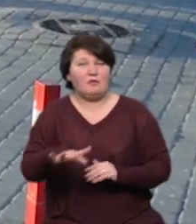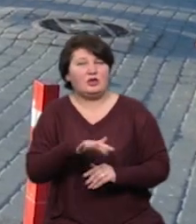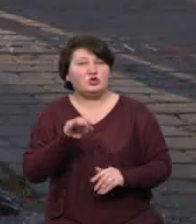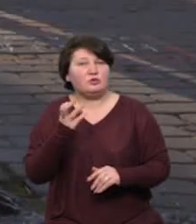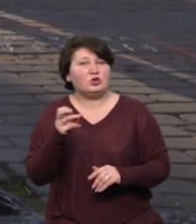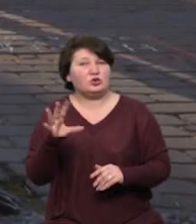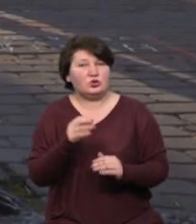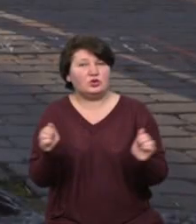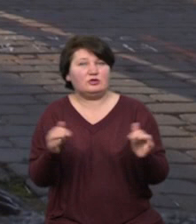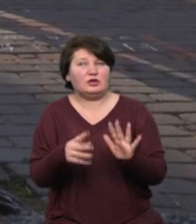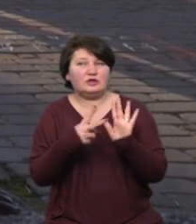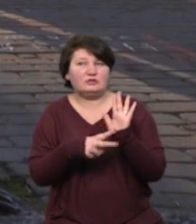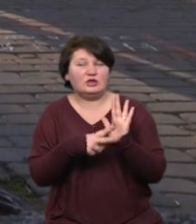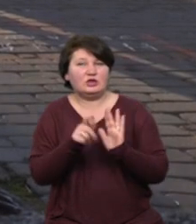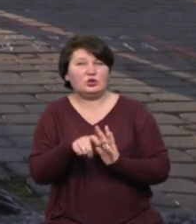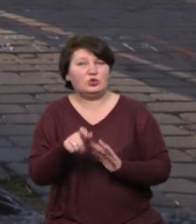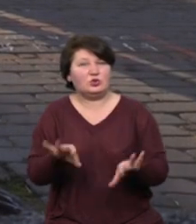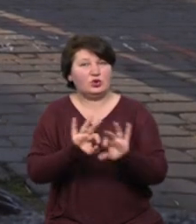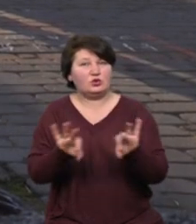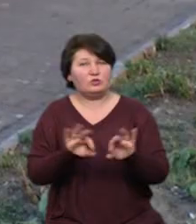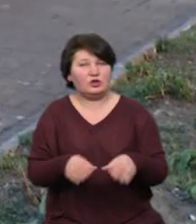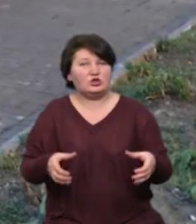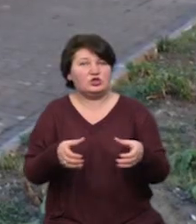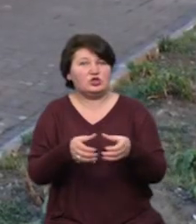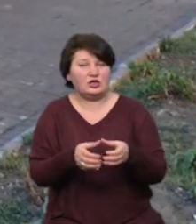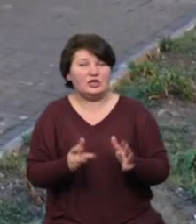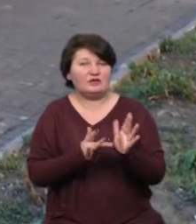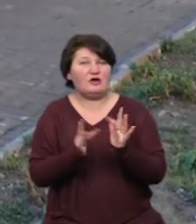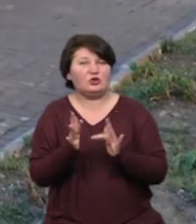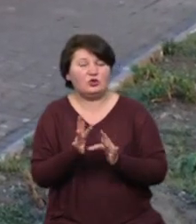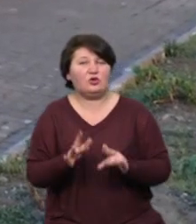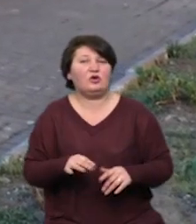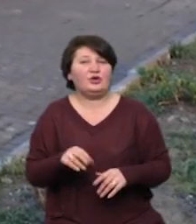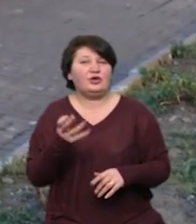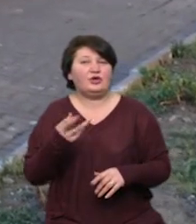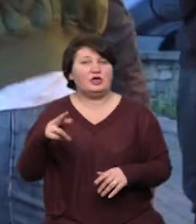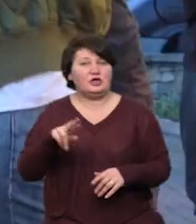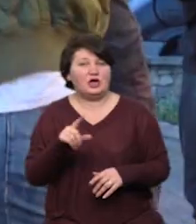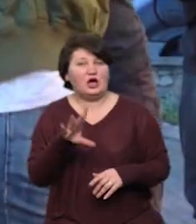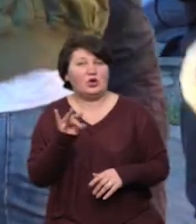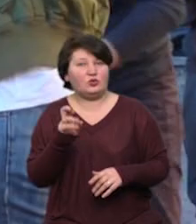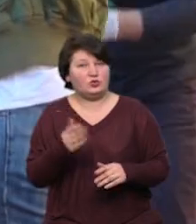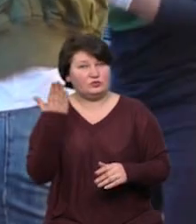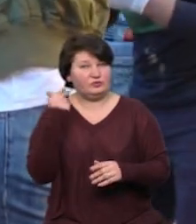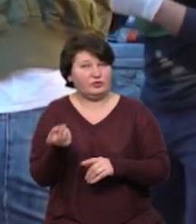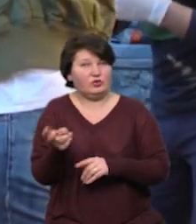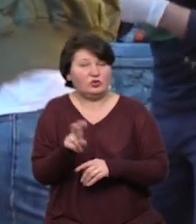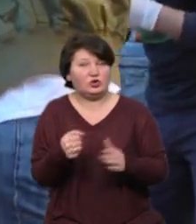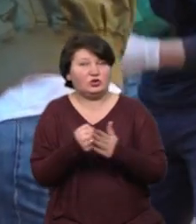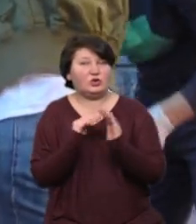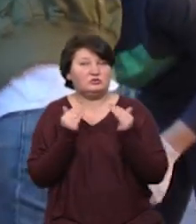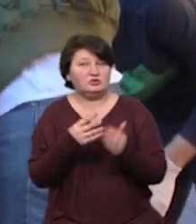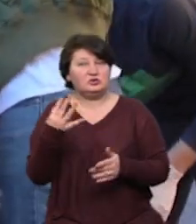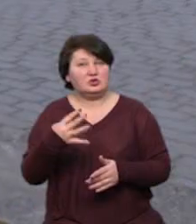зібралося близько 70 людей, розповідає член спільноти Святого Гідія Іван Харук. До карантину приходило 45-50. Щоб черга